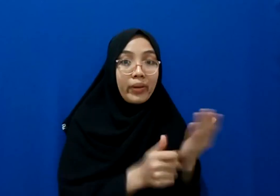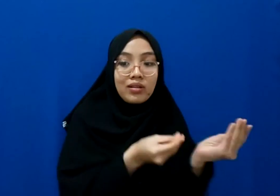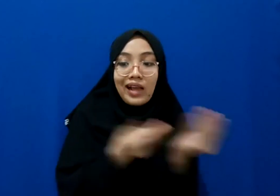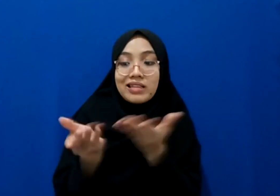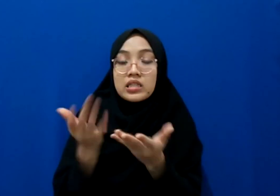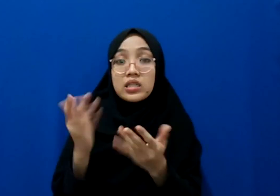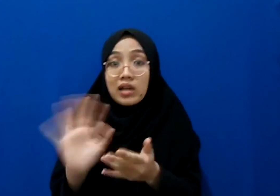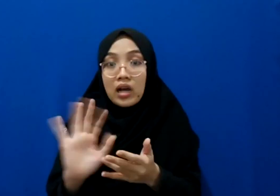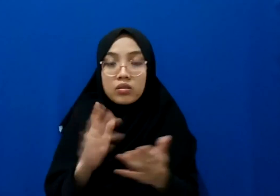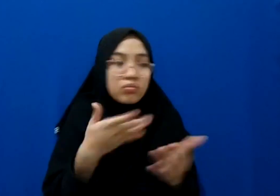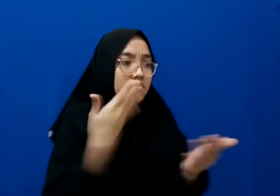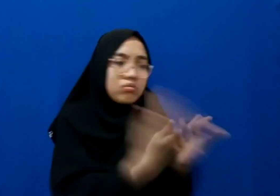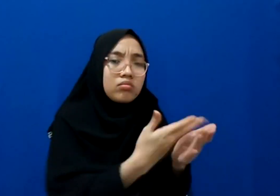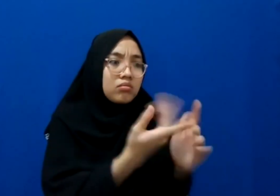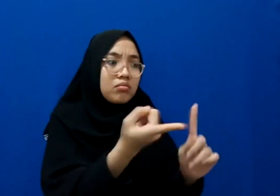minta